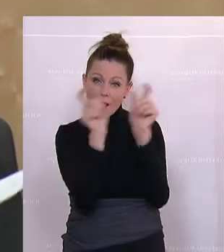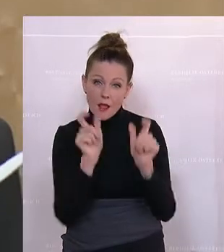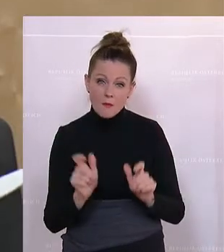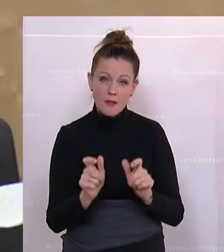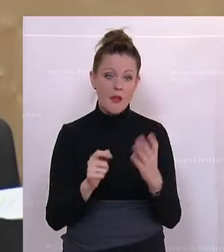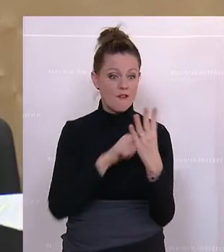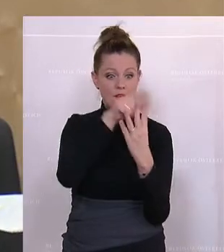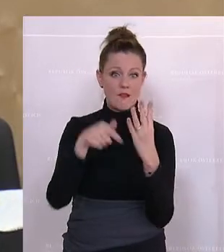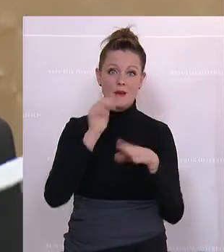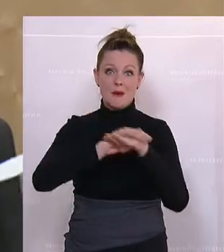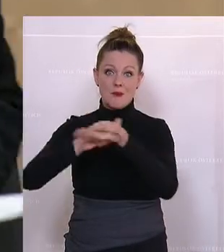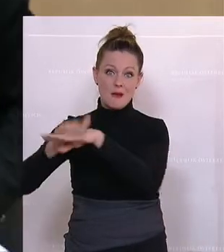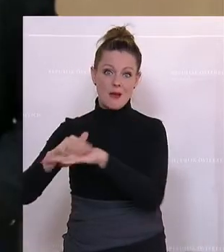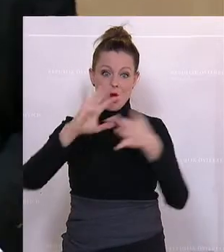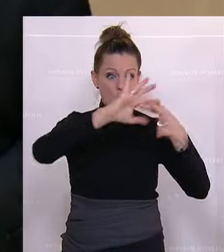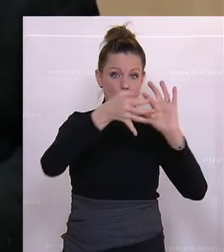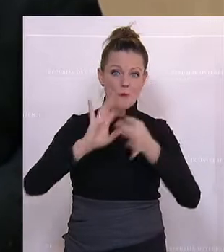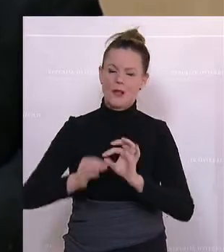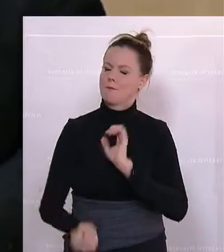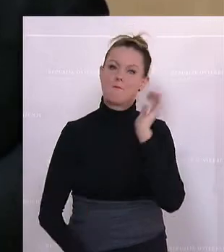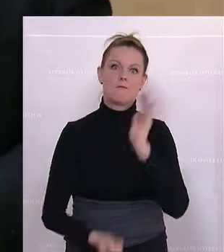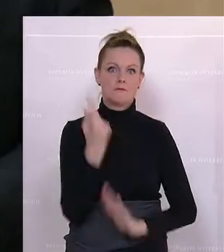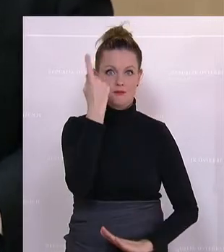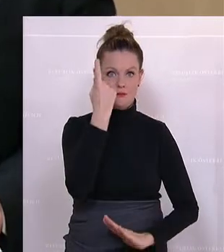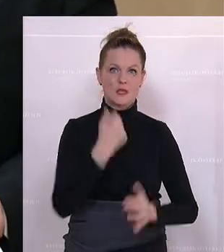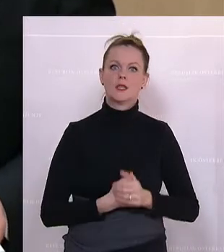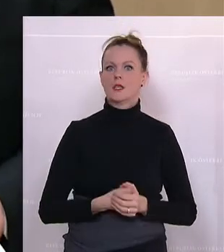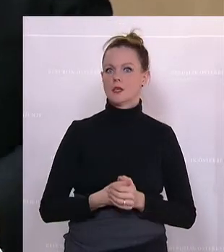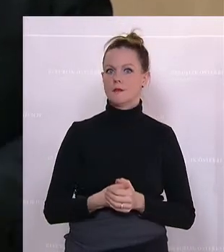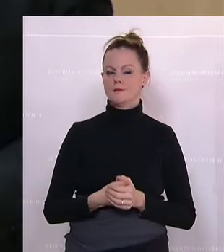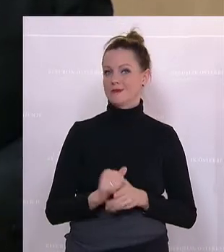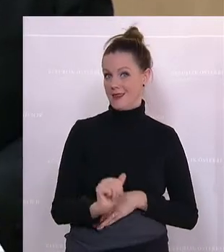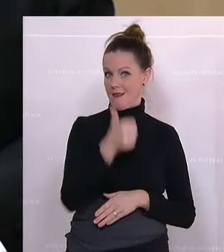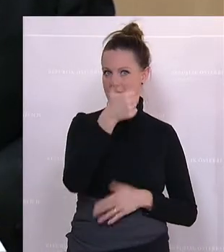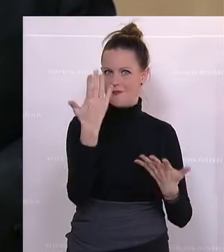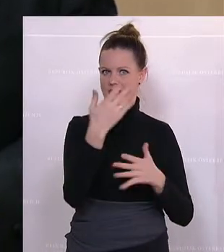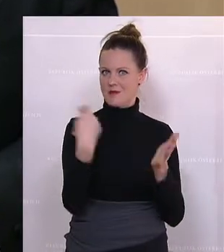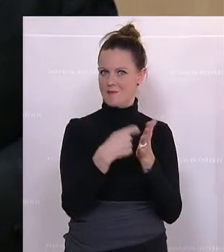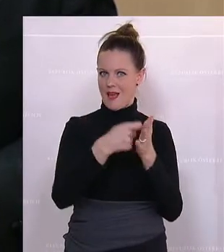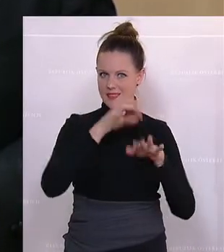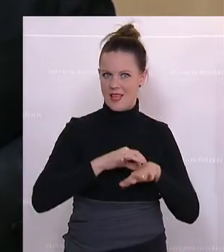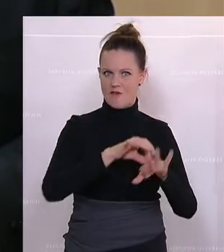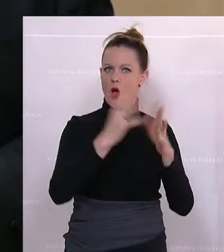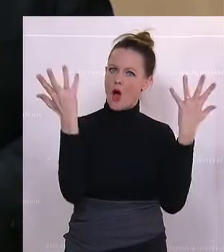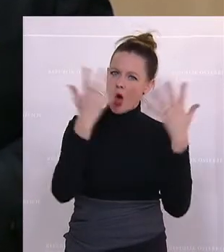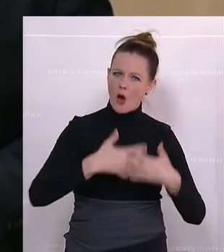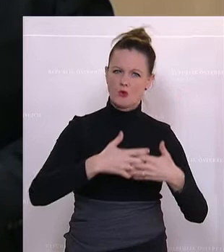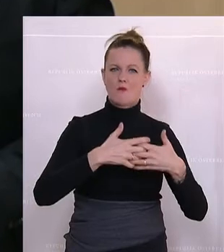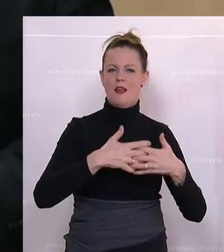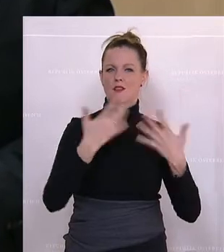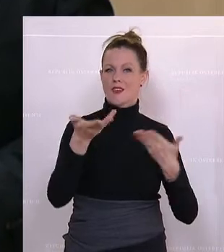identifizieren, die in der Kombination einmalig wirken. Erstens die Einführung des Preises, die automatisch in ein